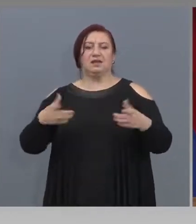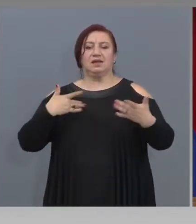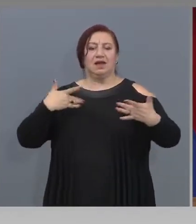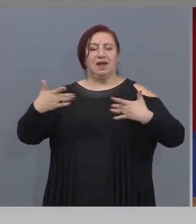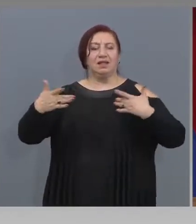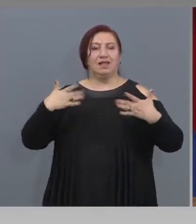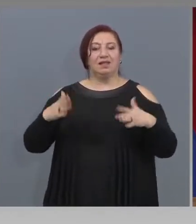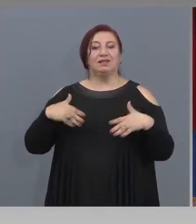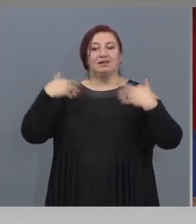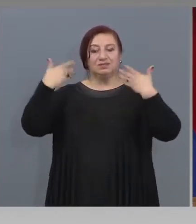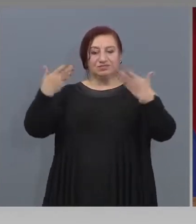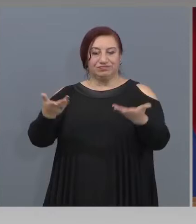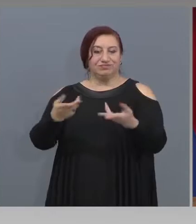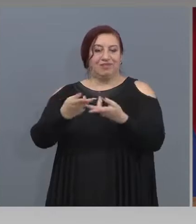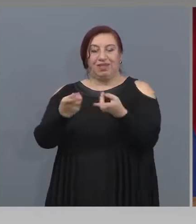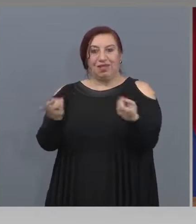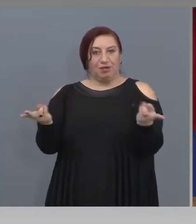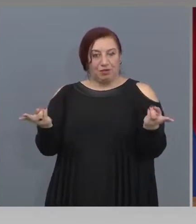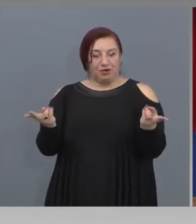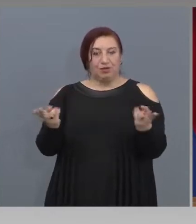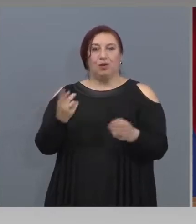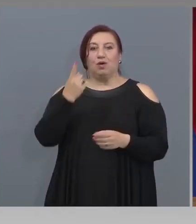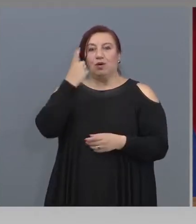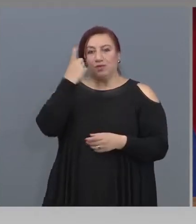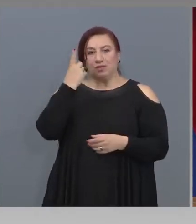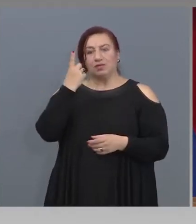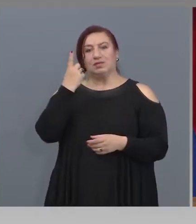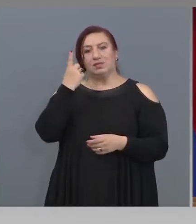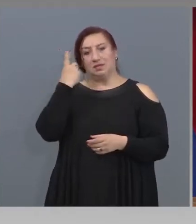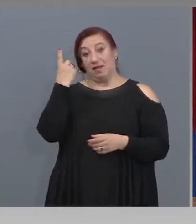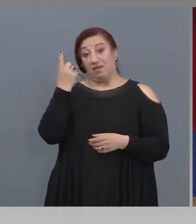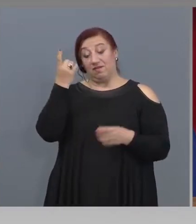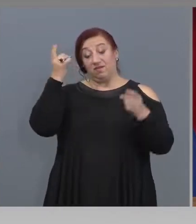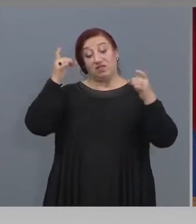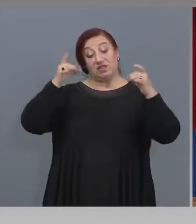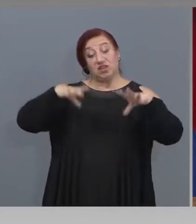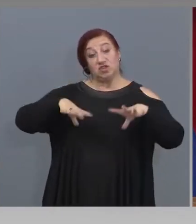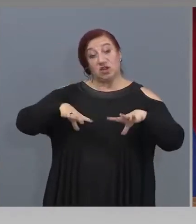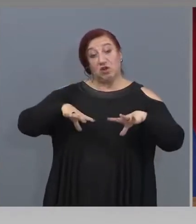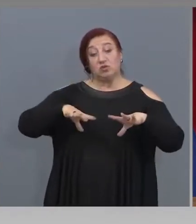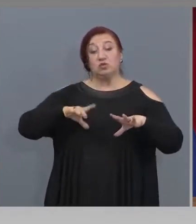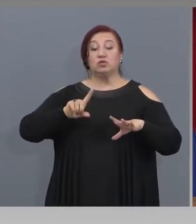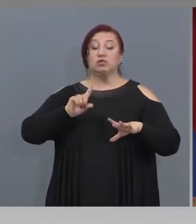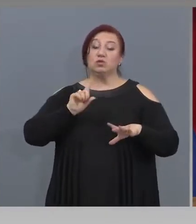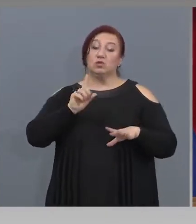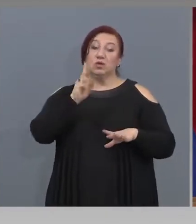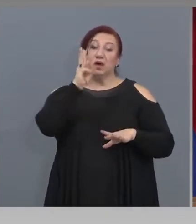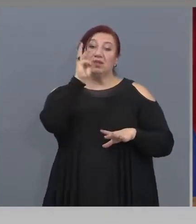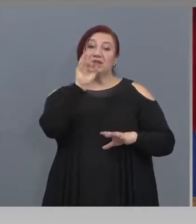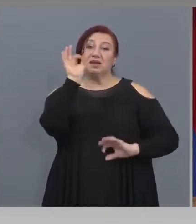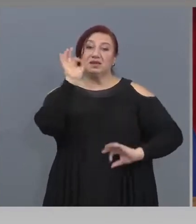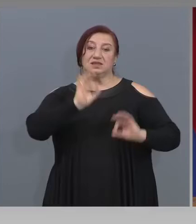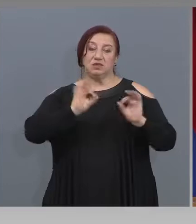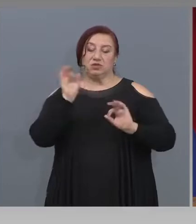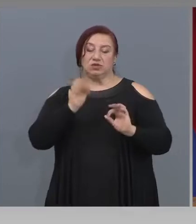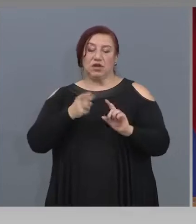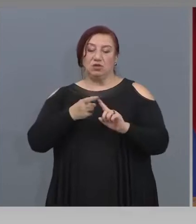Това разбира се на първо време при допустима 30% напълняемост на